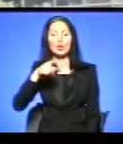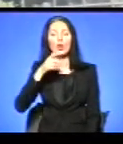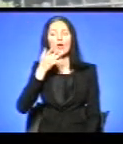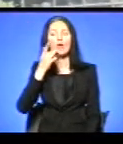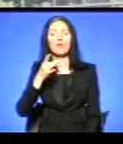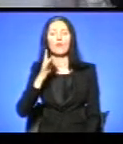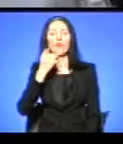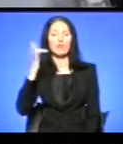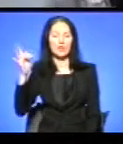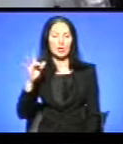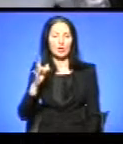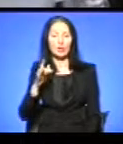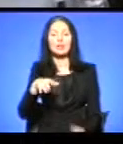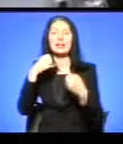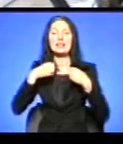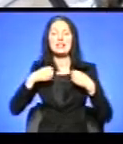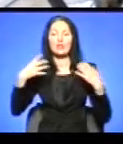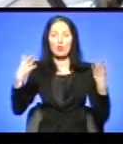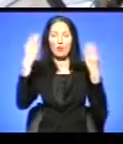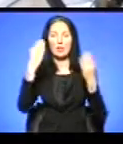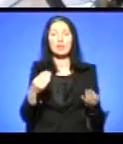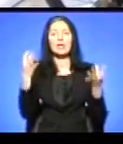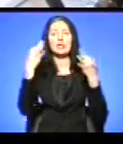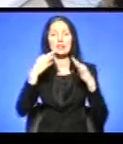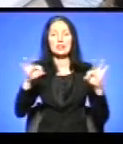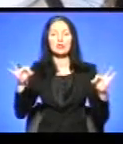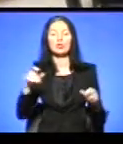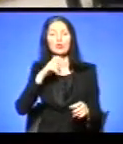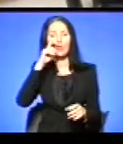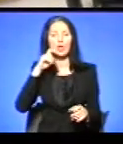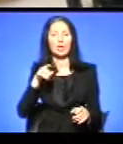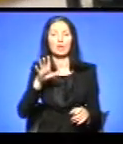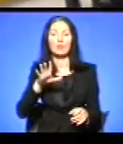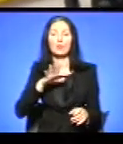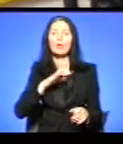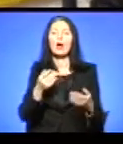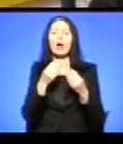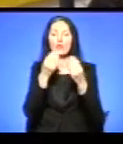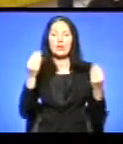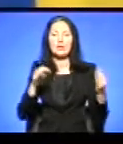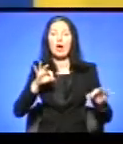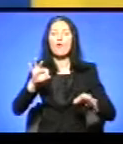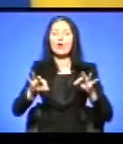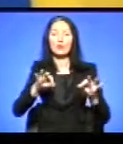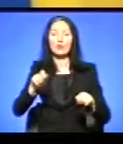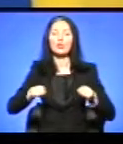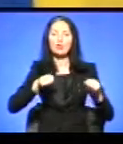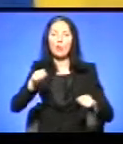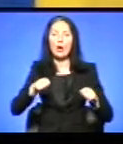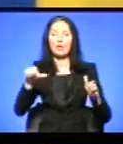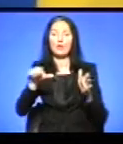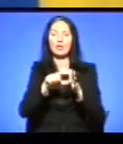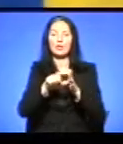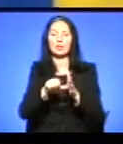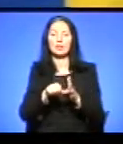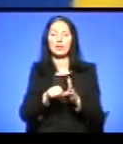Незалежності України. Під час святкування відбулася виставка велосипедів учасників велопробігу. Тут знаходяться наші